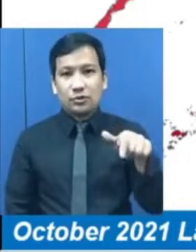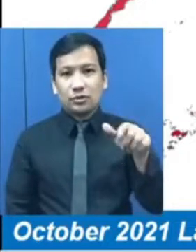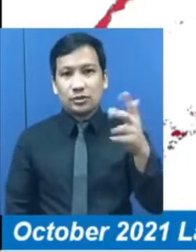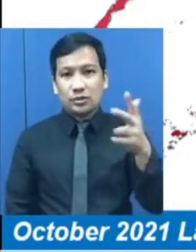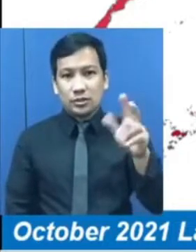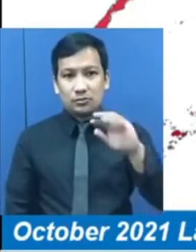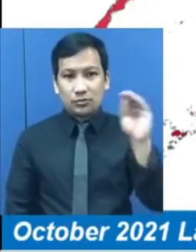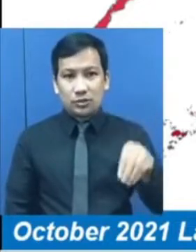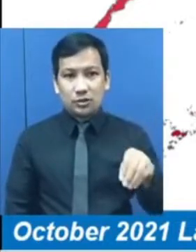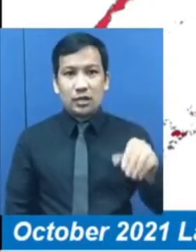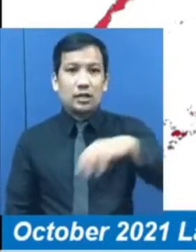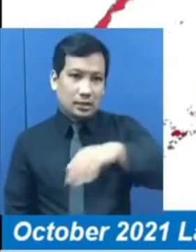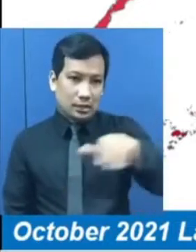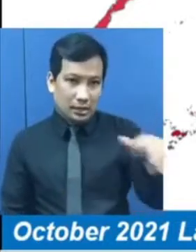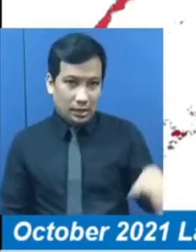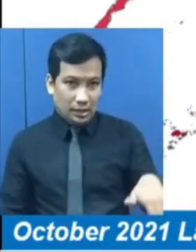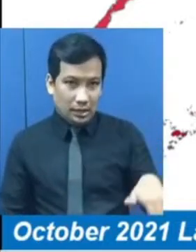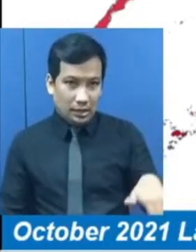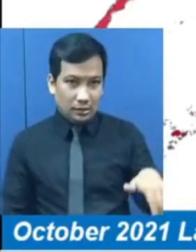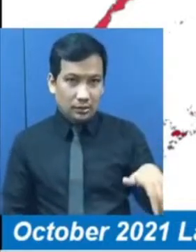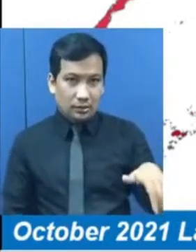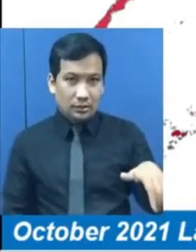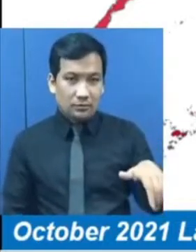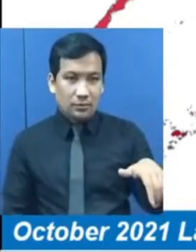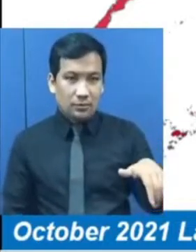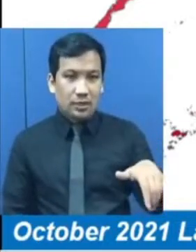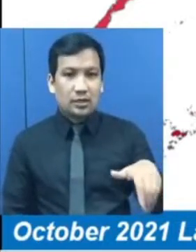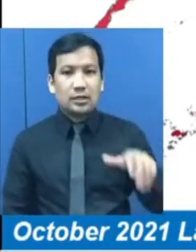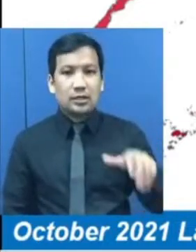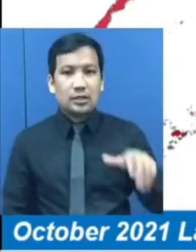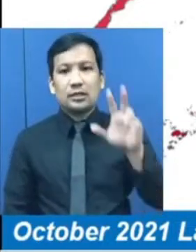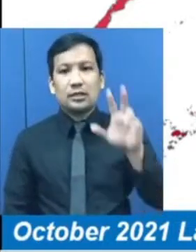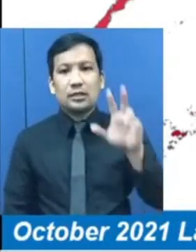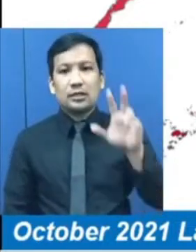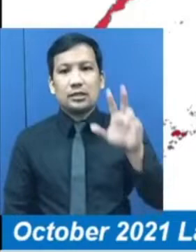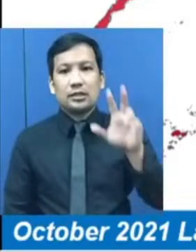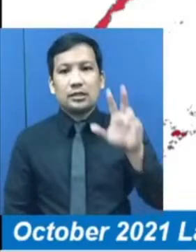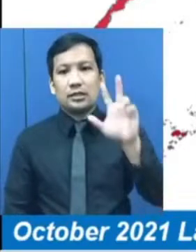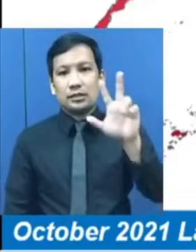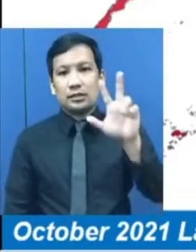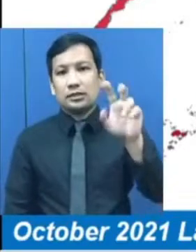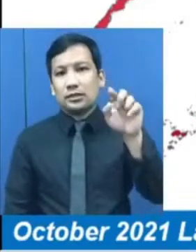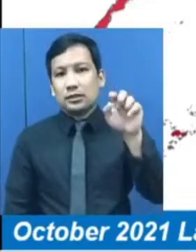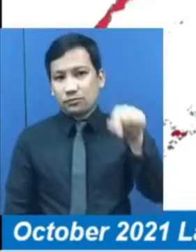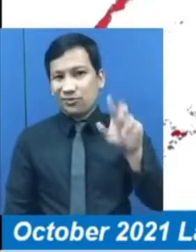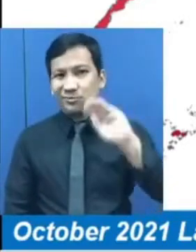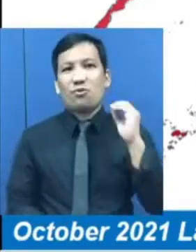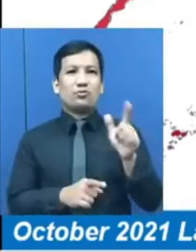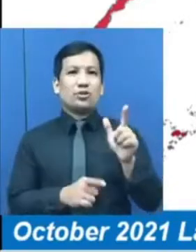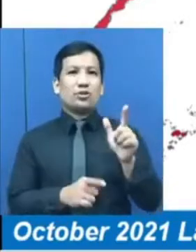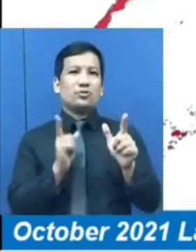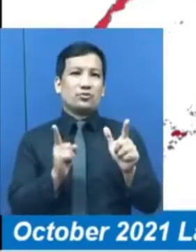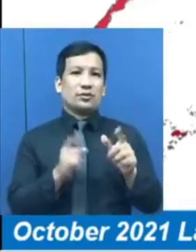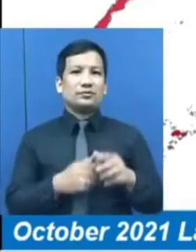pinakamababa na nasa 3.4% nitong Oktober 2021.